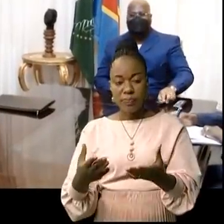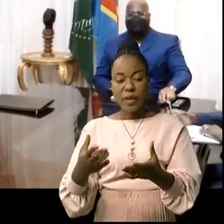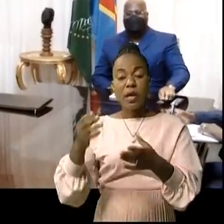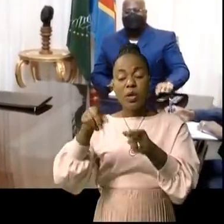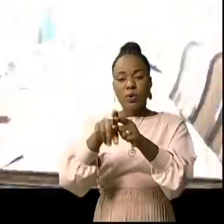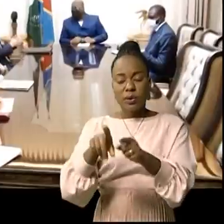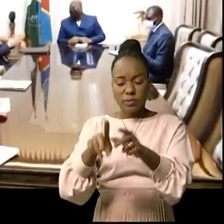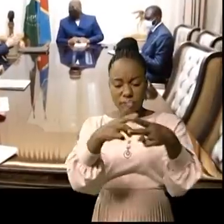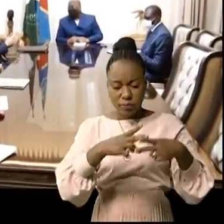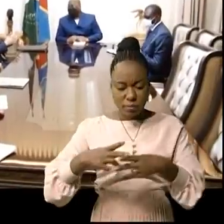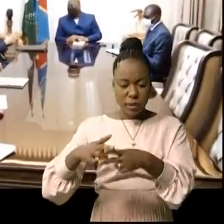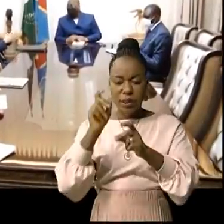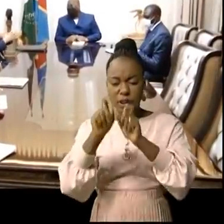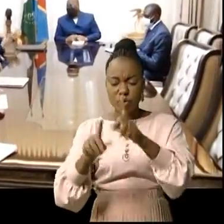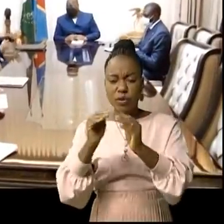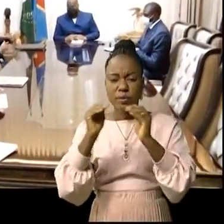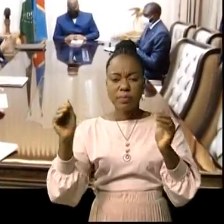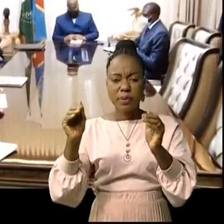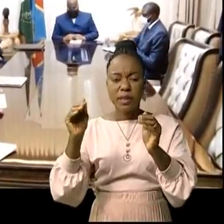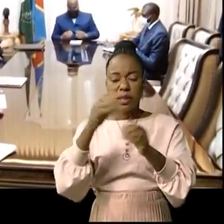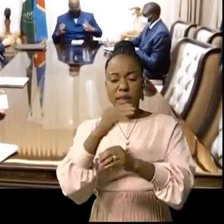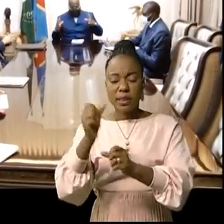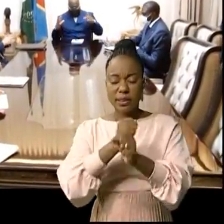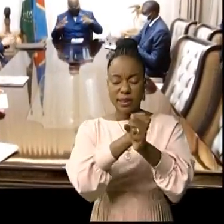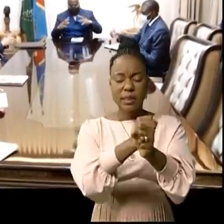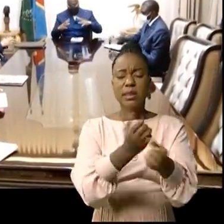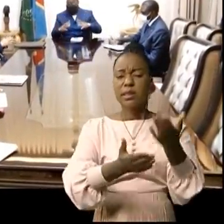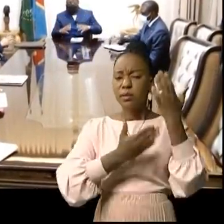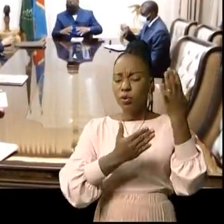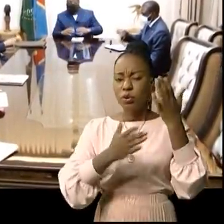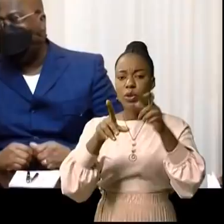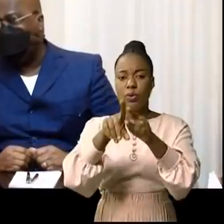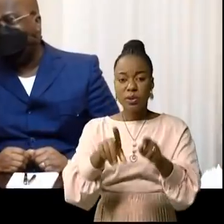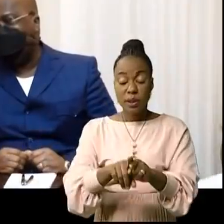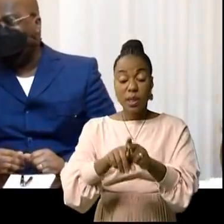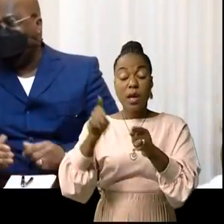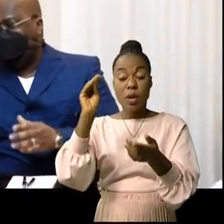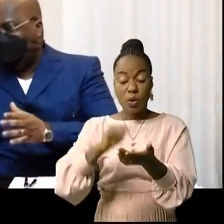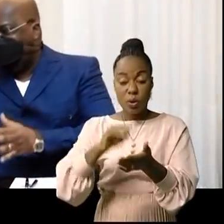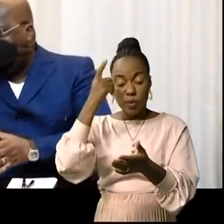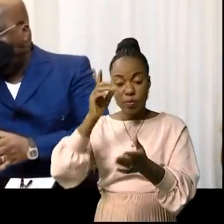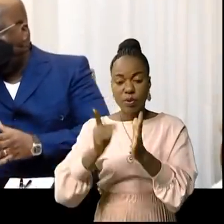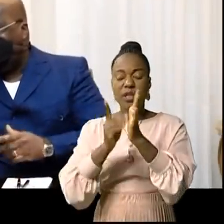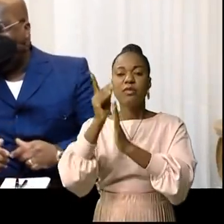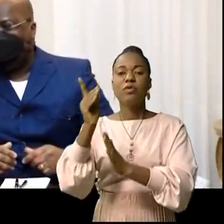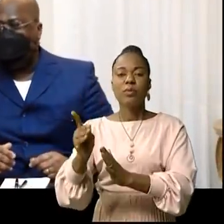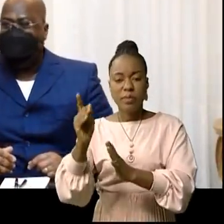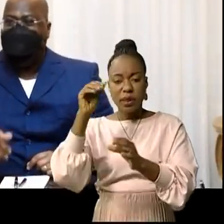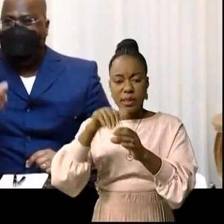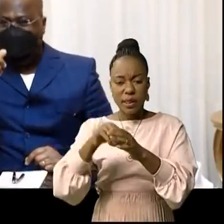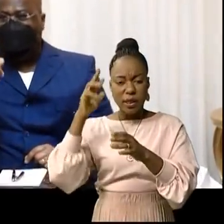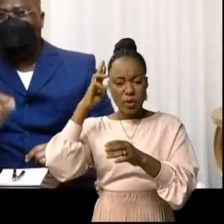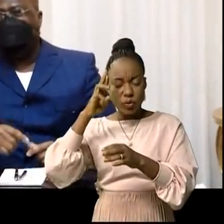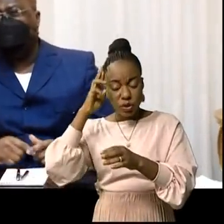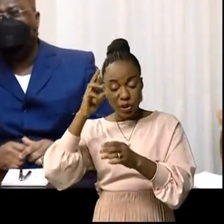meilleure gestion des questions de paix et de sécurité reste indispensable, mais à côté de cela, il faut œuvrer pour le développement dans une logique de